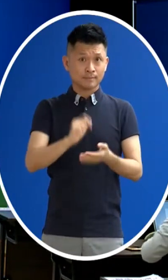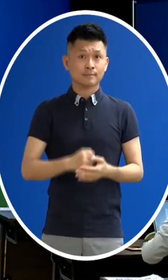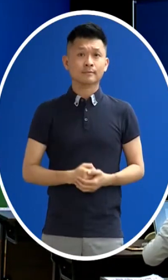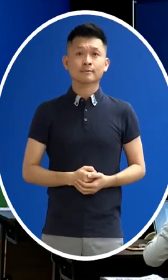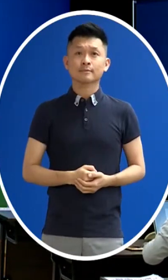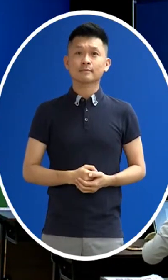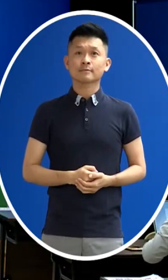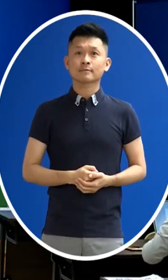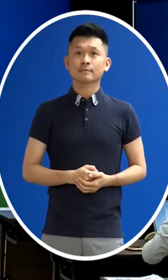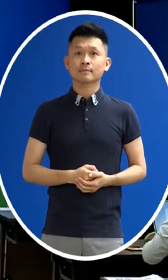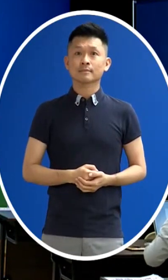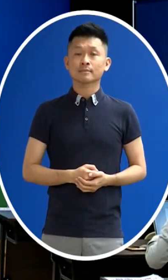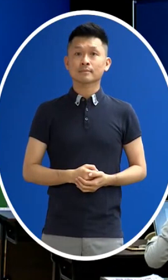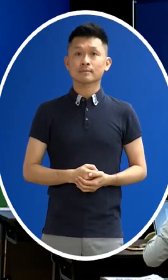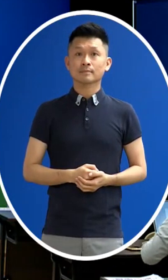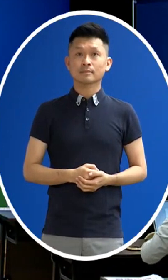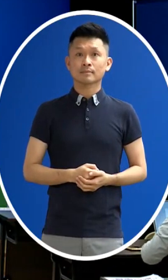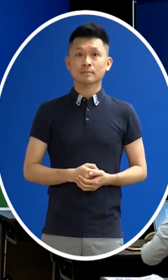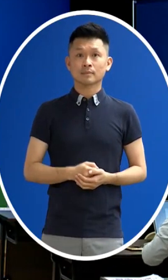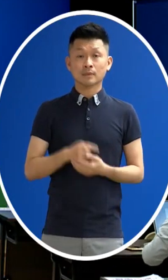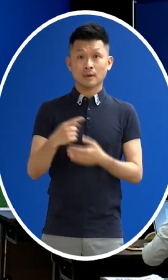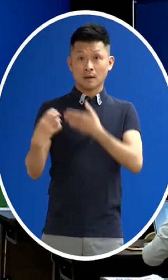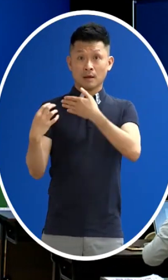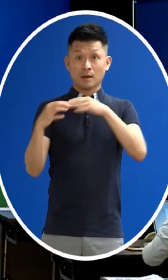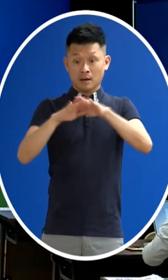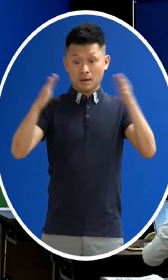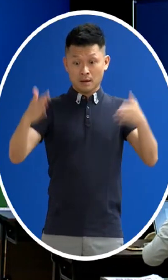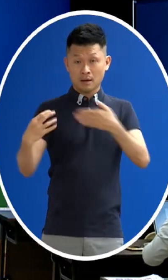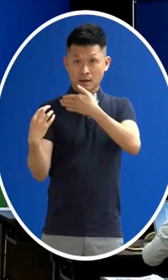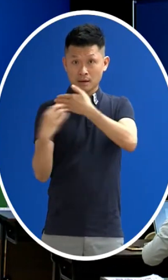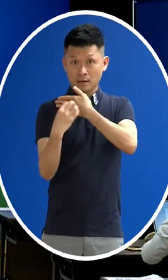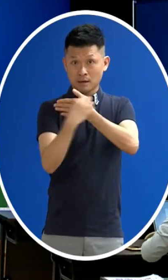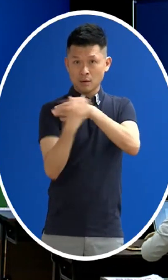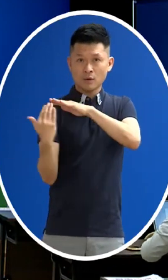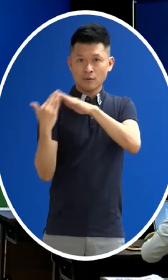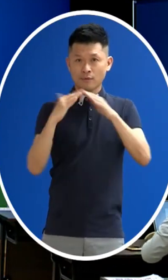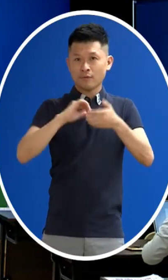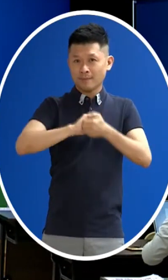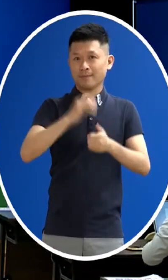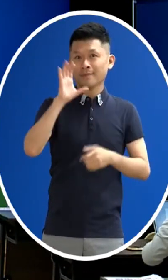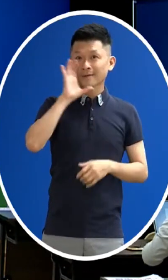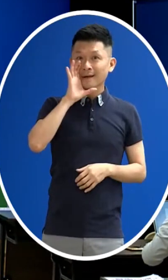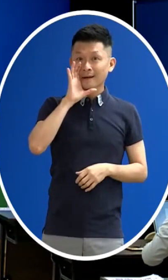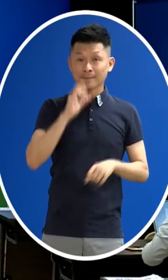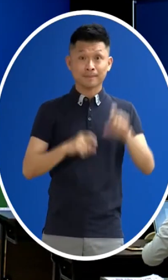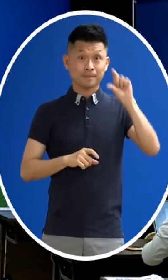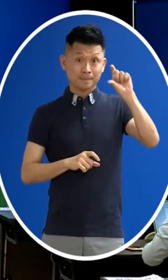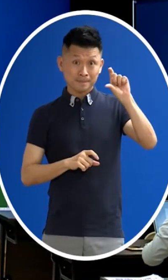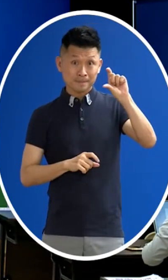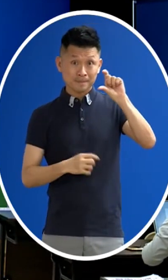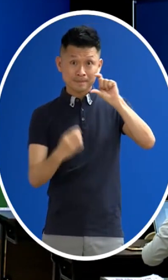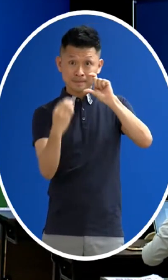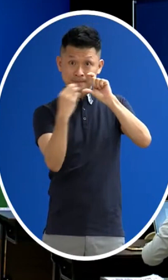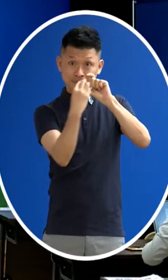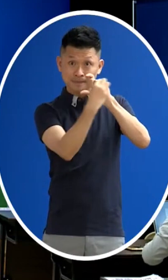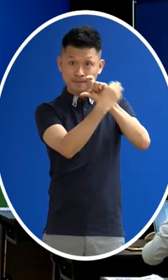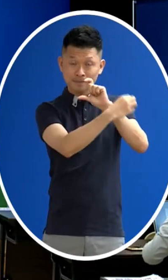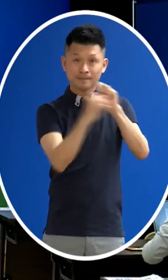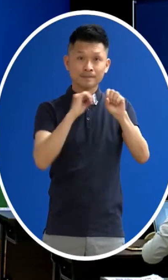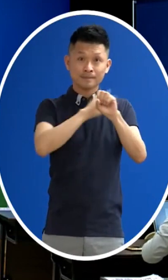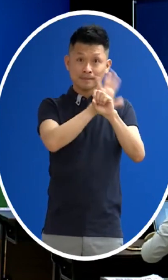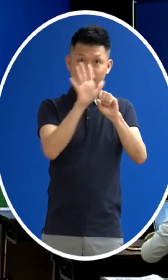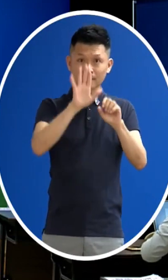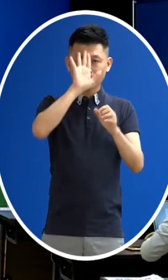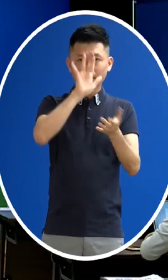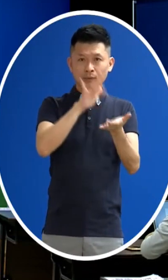時間是9月1號 核生有寫復必泰的字樣 那這個疫苗的評審上面是有寫這個新冠病毒的